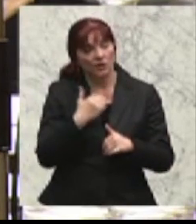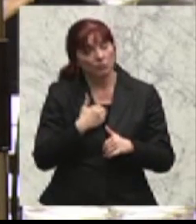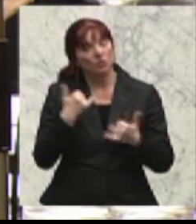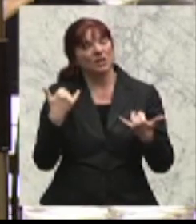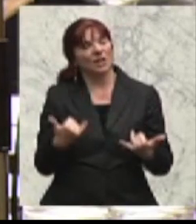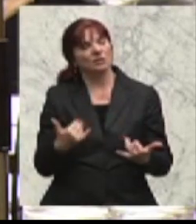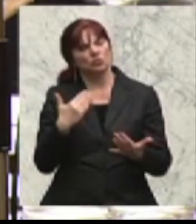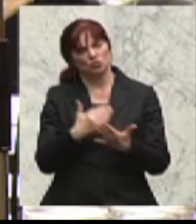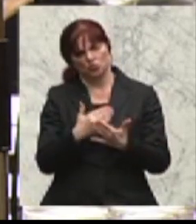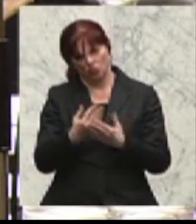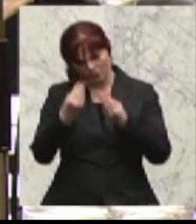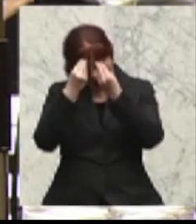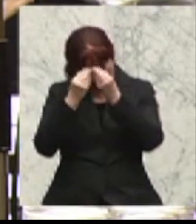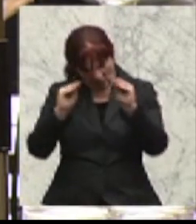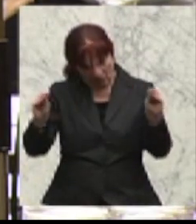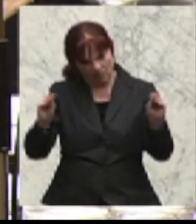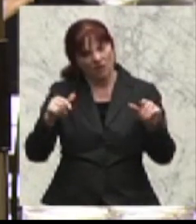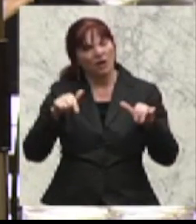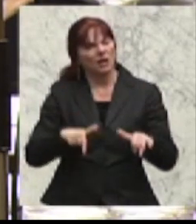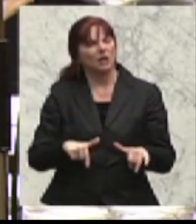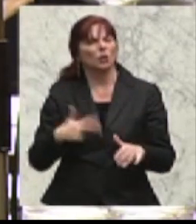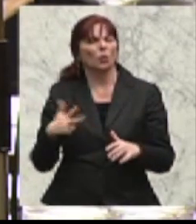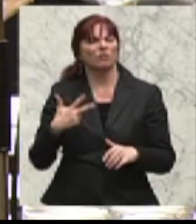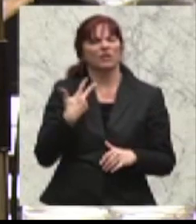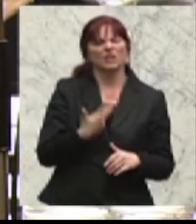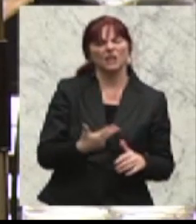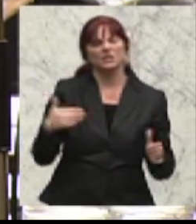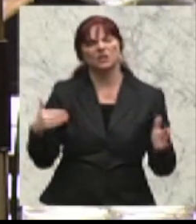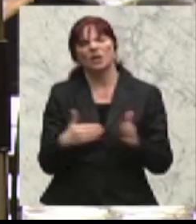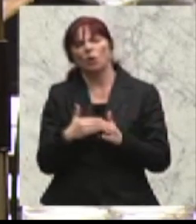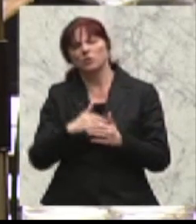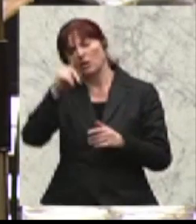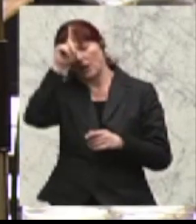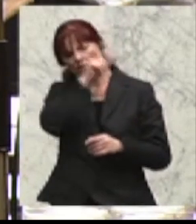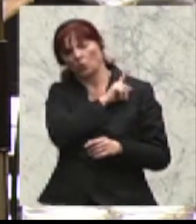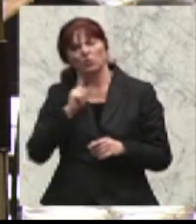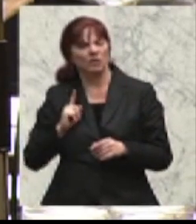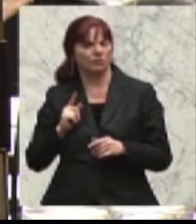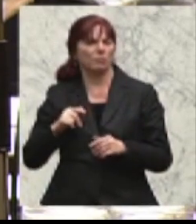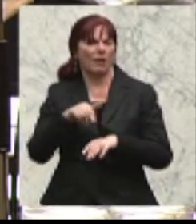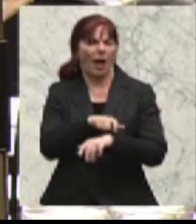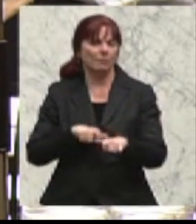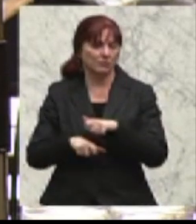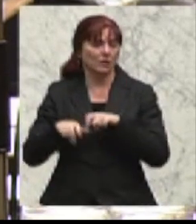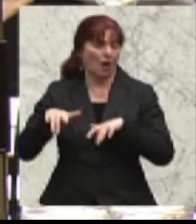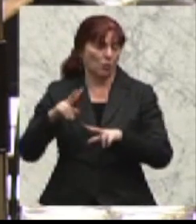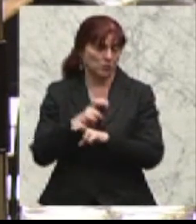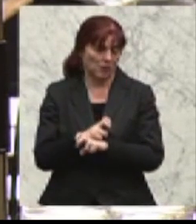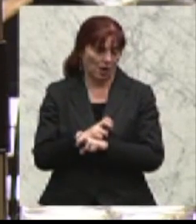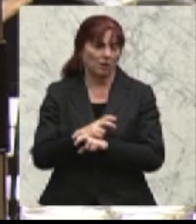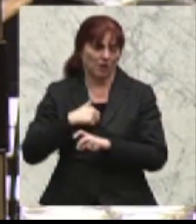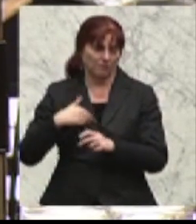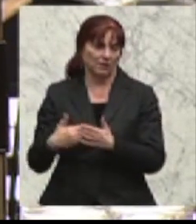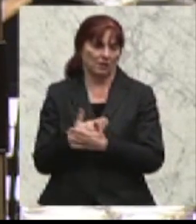hierfür sinngemäß für die wohl 30.000 Exekutivbeamte in diesem Land. Lassen Sie mich klar feststellen, Beamte,